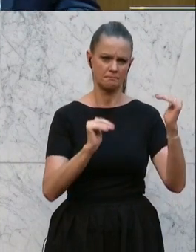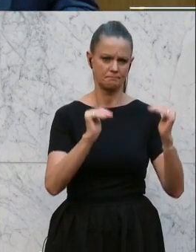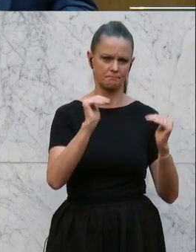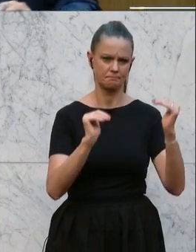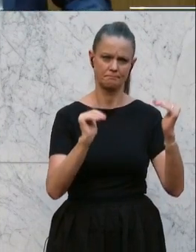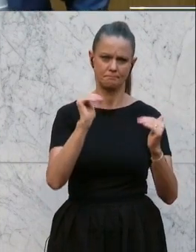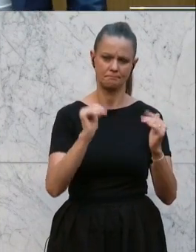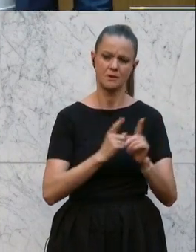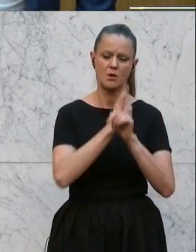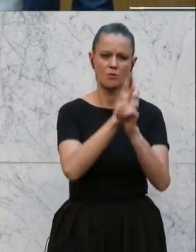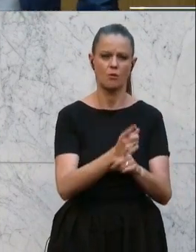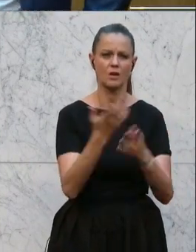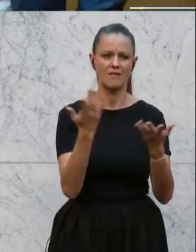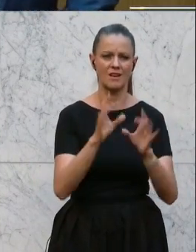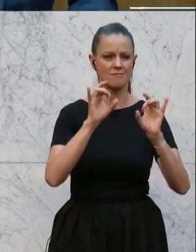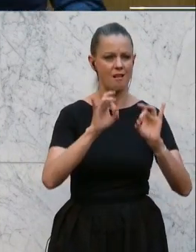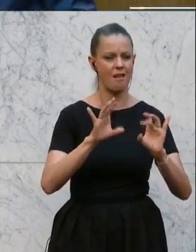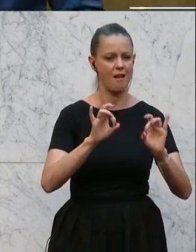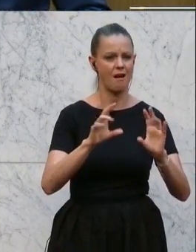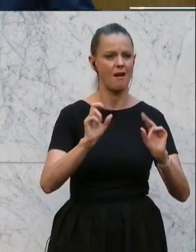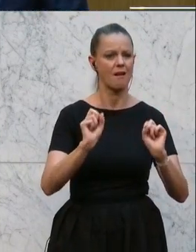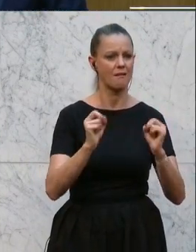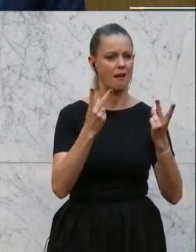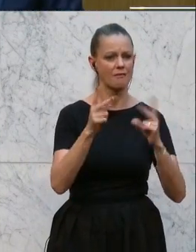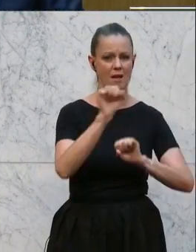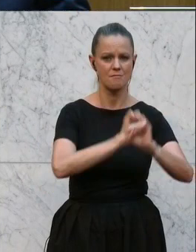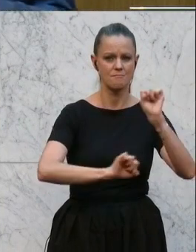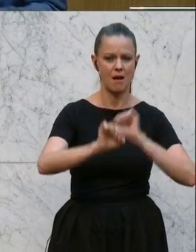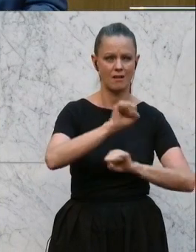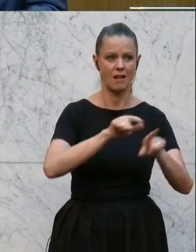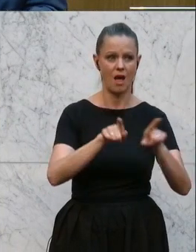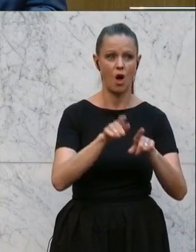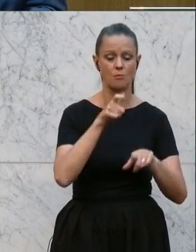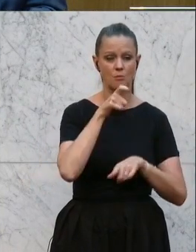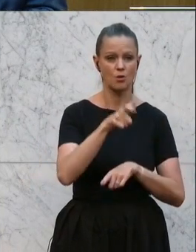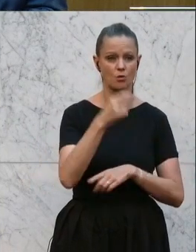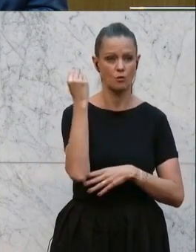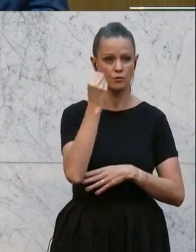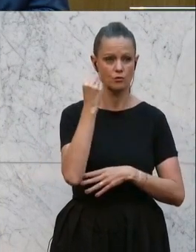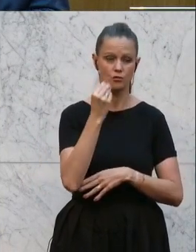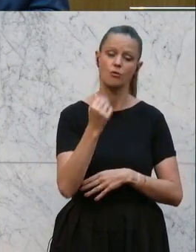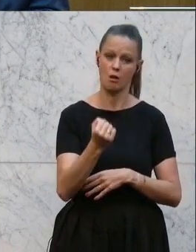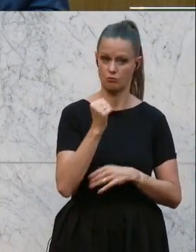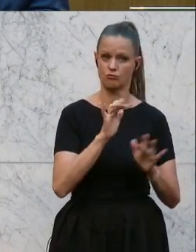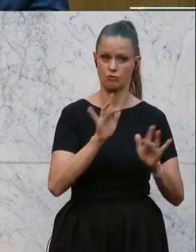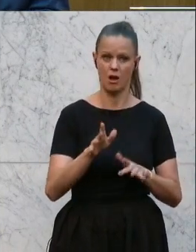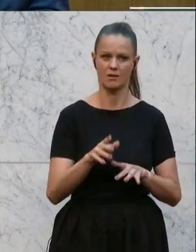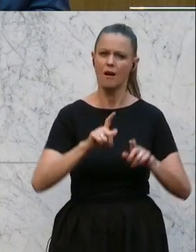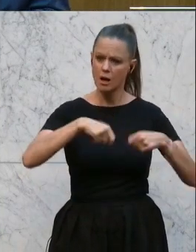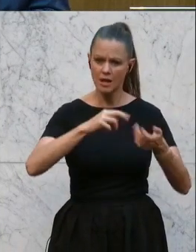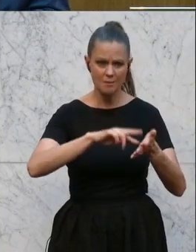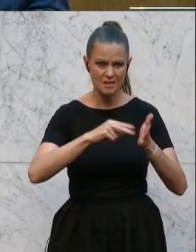natürlich dazu, dass der Lehrkräftemangel auch in der Berufsschule eklatant ist. Gibt es Ihrerseits Pläne, die